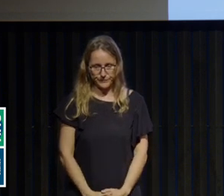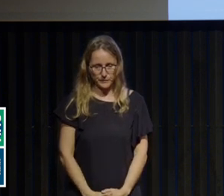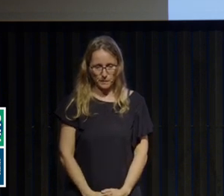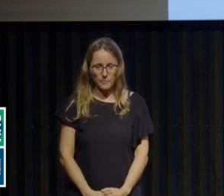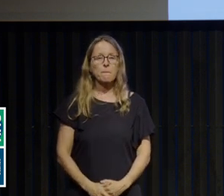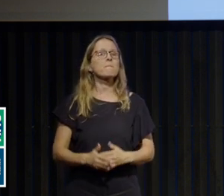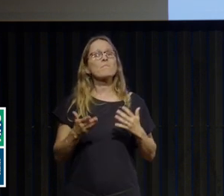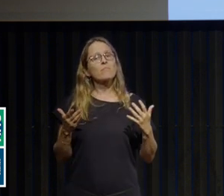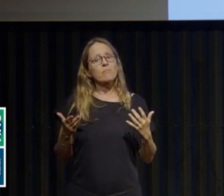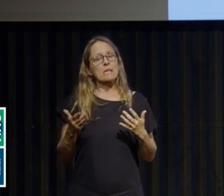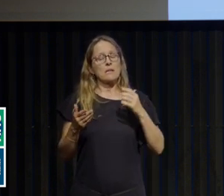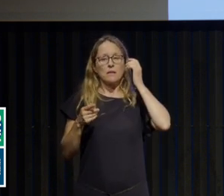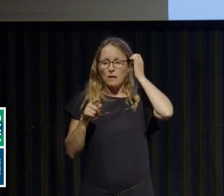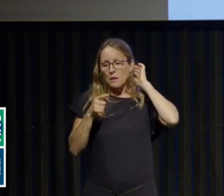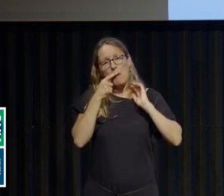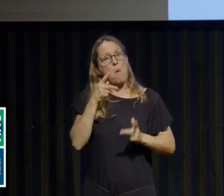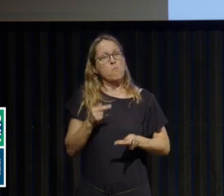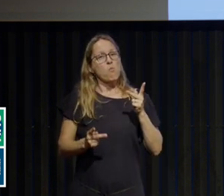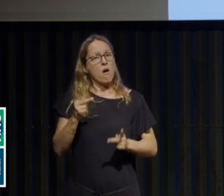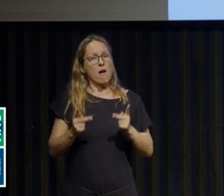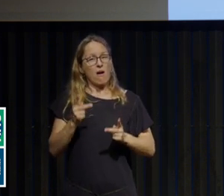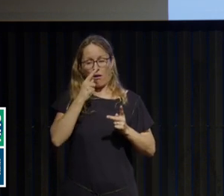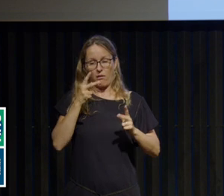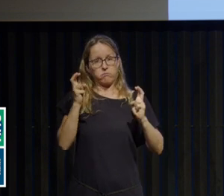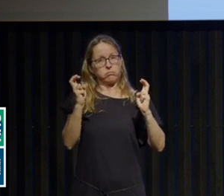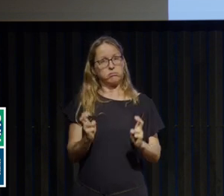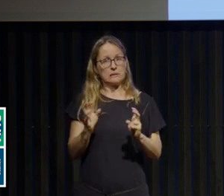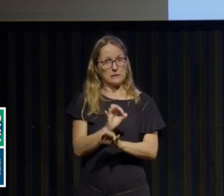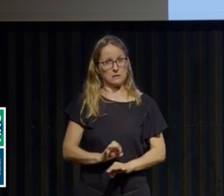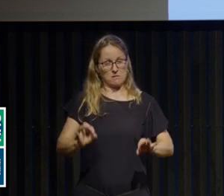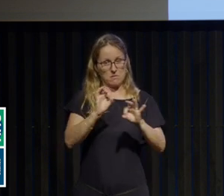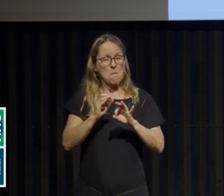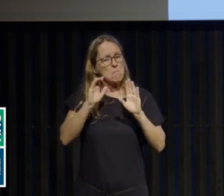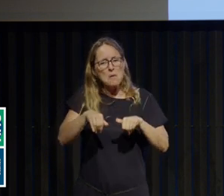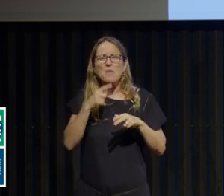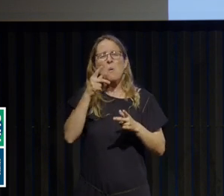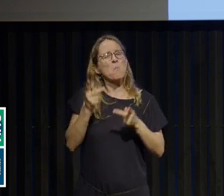Alors, il n a pas de déficit mondéral, même si le poids est souvent sujet à variations importantes.